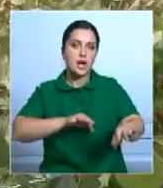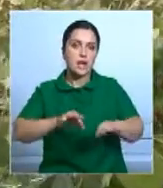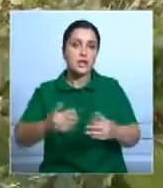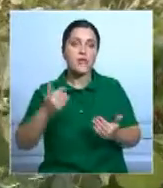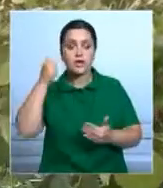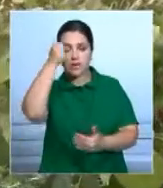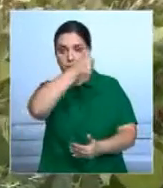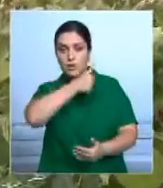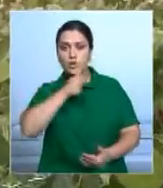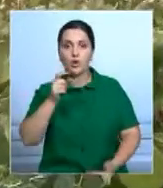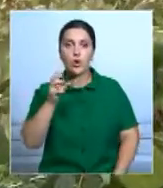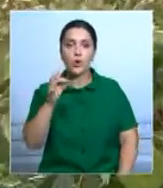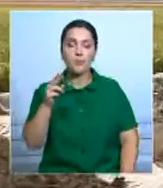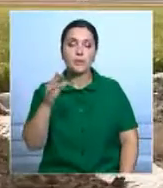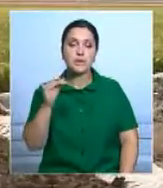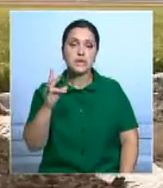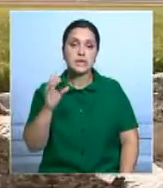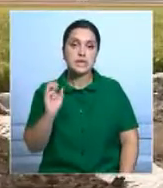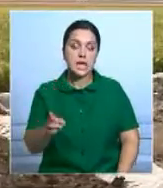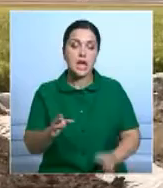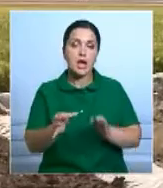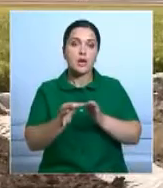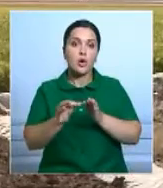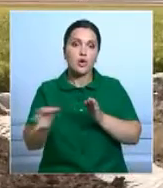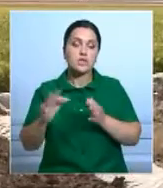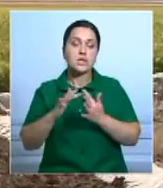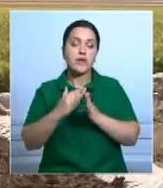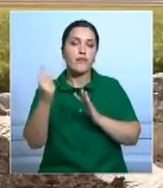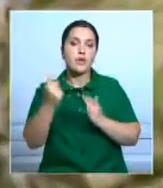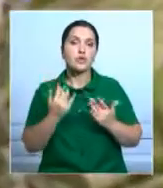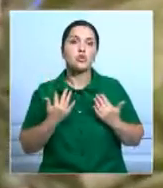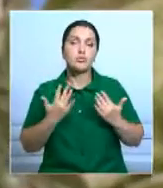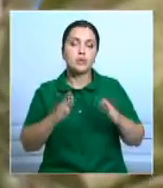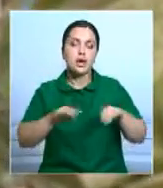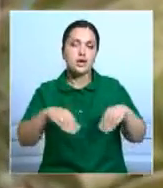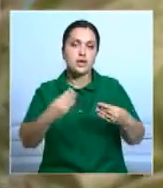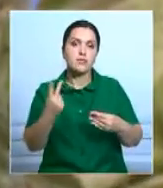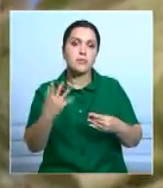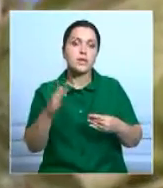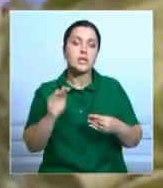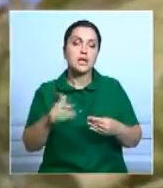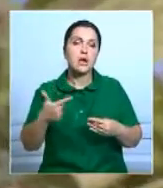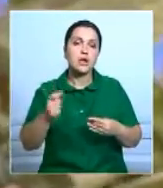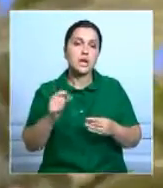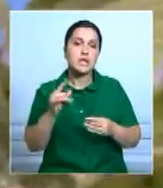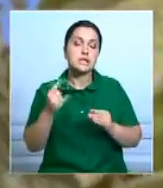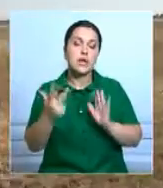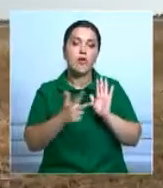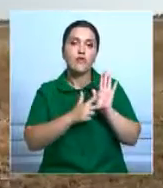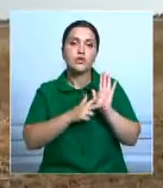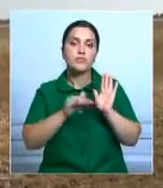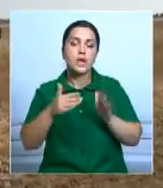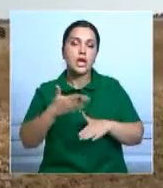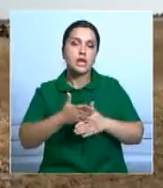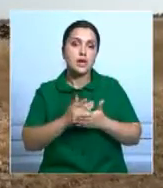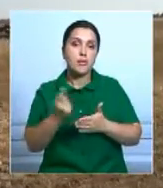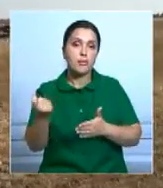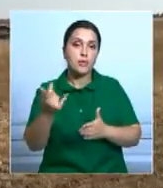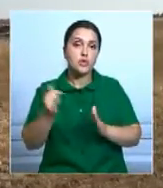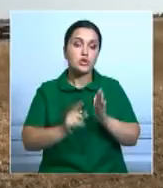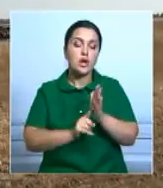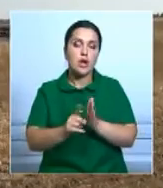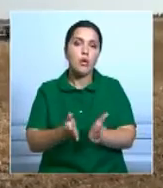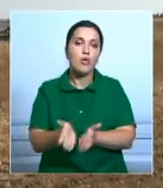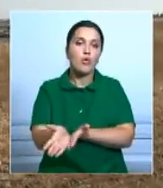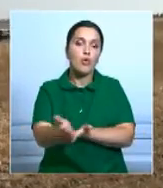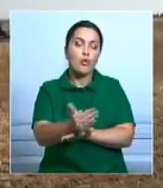этом году в Ховдинском районе под сельскохозяйственные нужды отдали 25 тысяч гектаров. Из них 8 тысяч под пшеницу. На полях уже приступили к